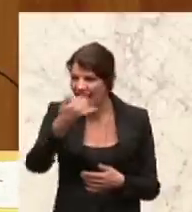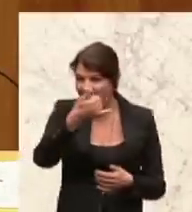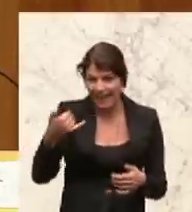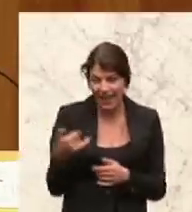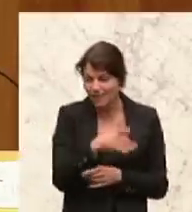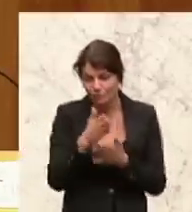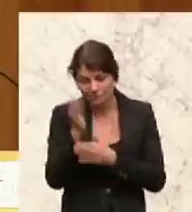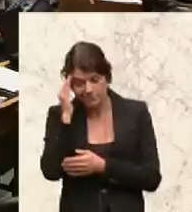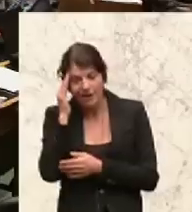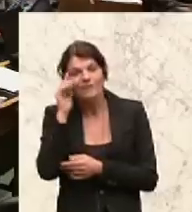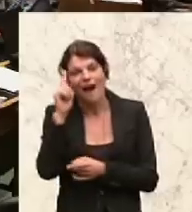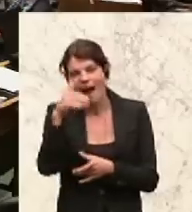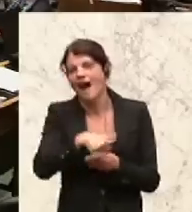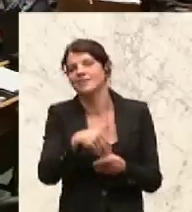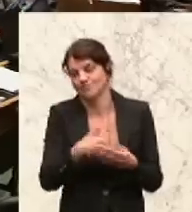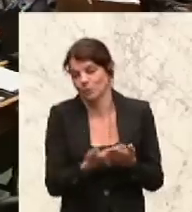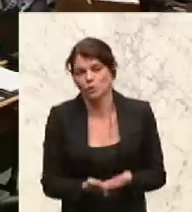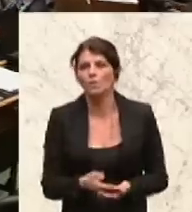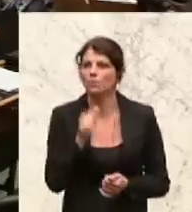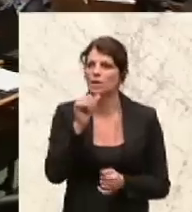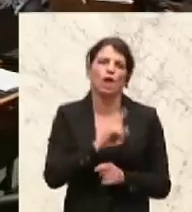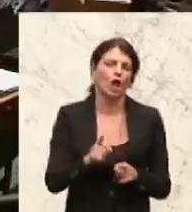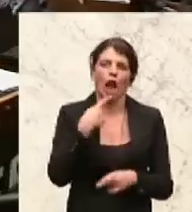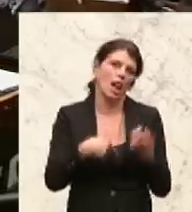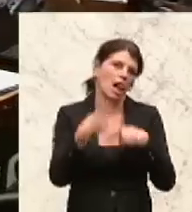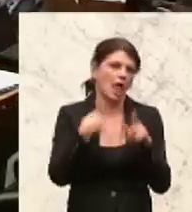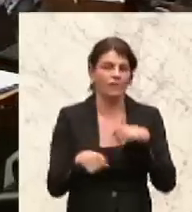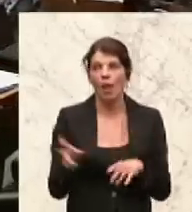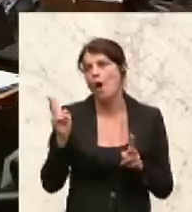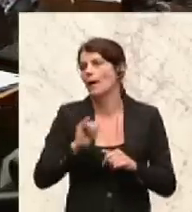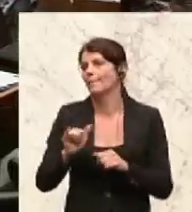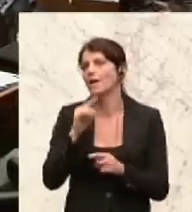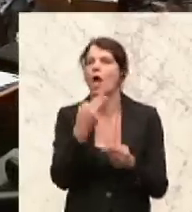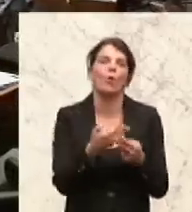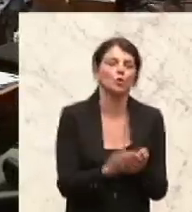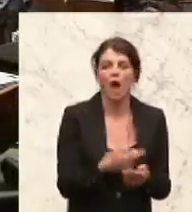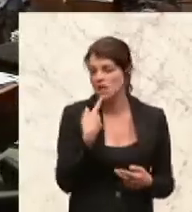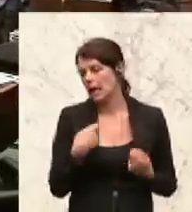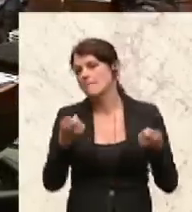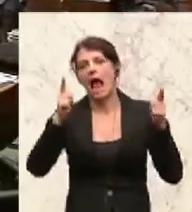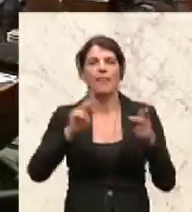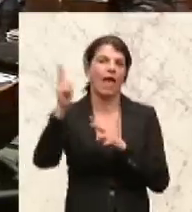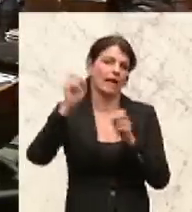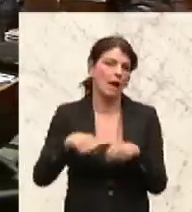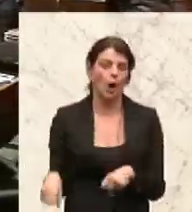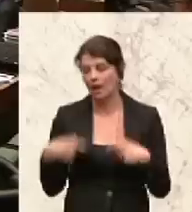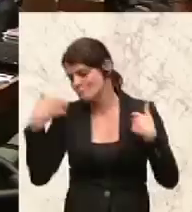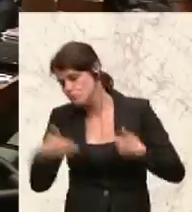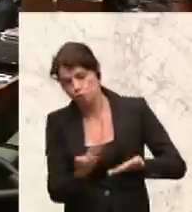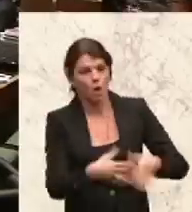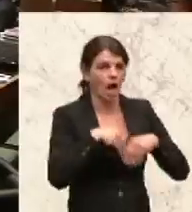ist. Und sagen Sie jetzt nicht, weil das ist ja die typische Antwort, sagen Sie jetzt nicht, es war alternativenlos und es wäre uns nichts übrig geblieben.